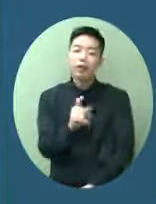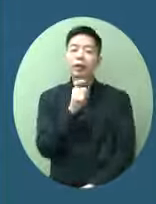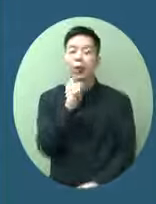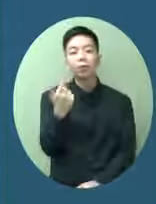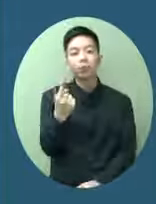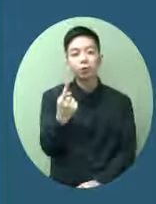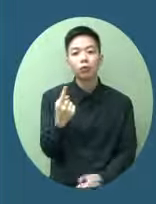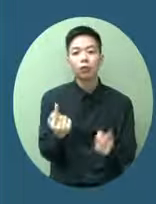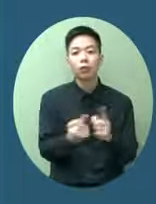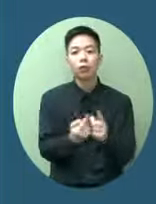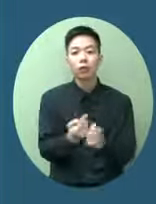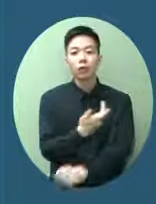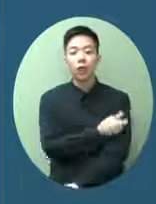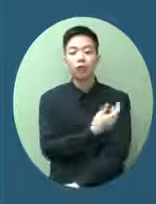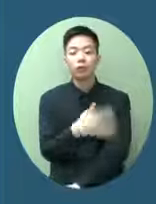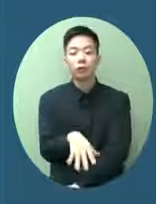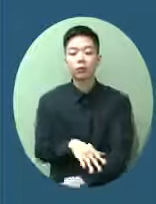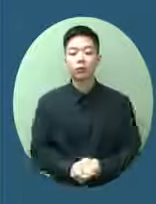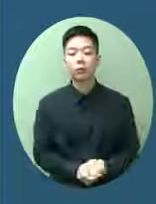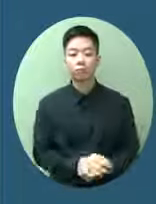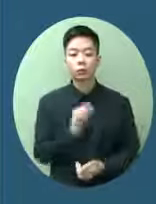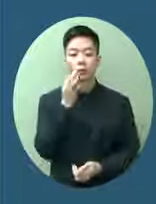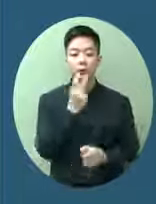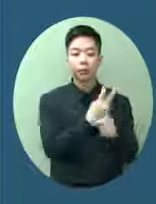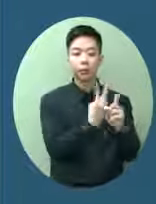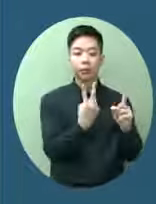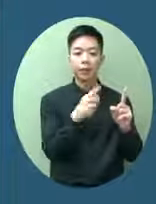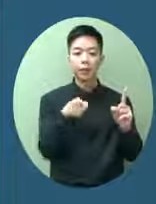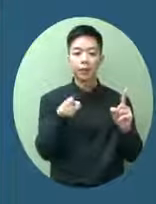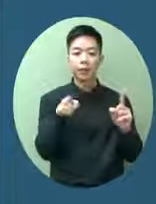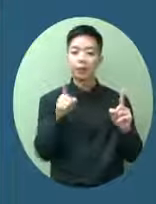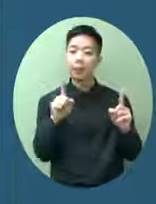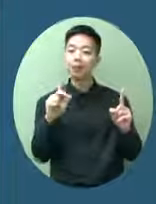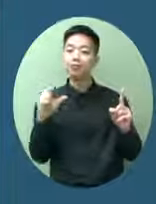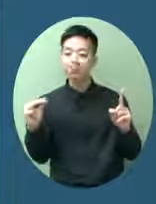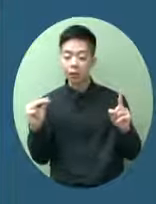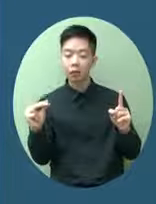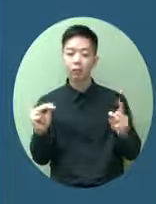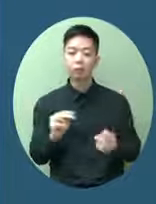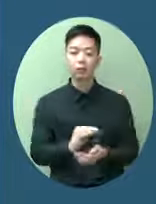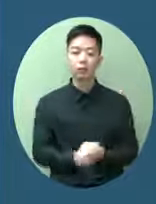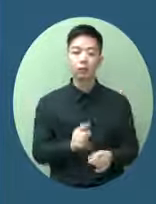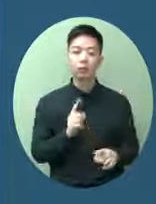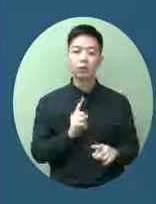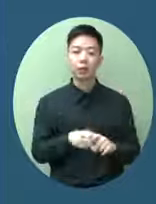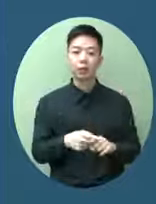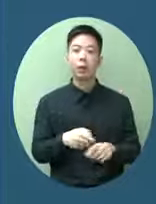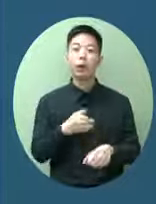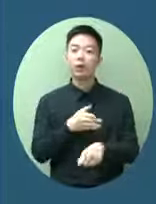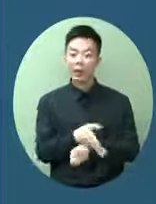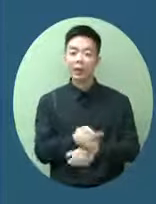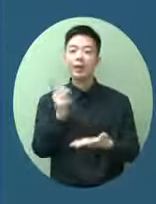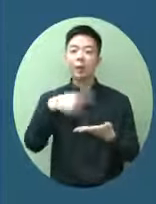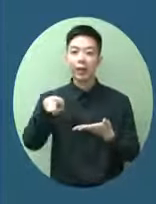群組打了因為12到17歲是後了一段時間才讓他們打這個復必泰